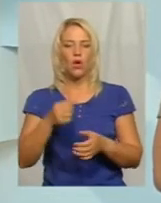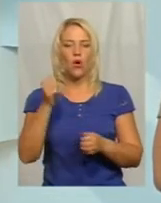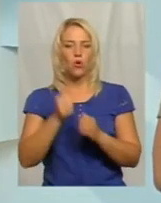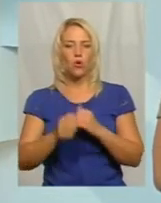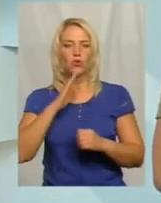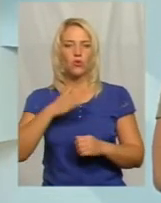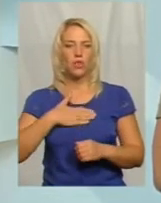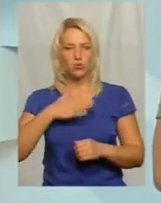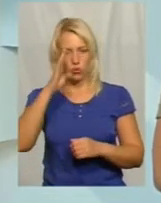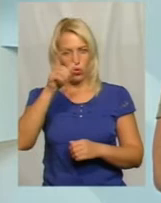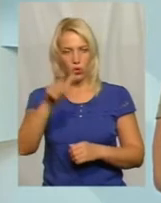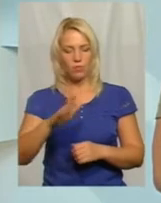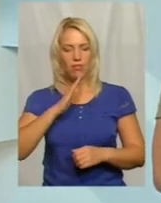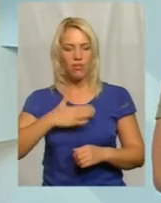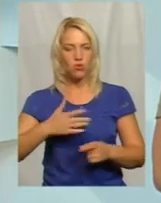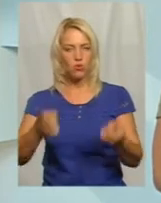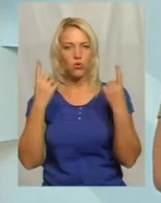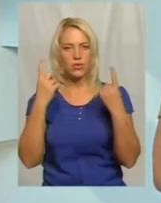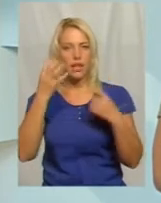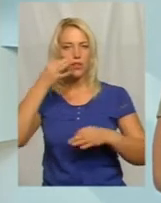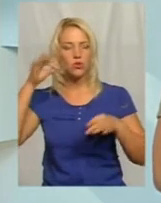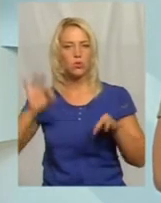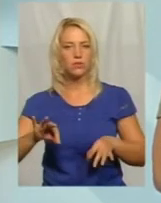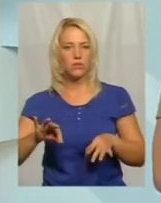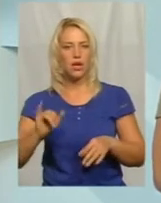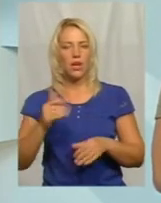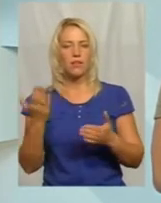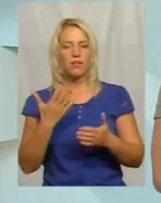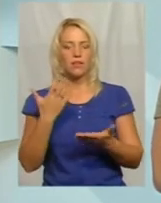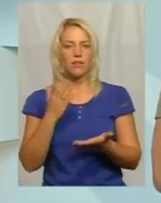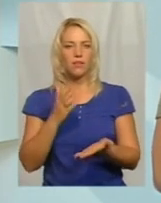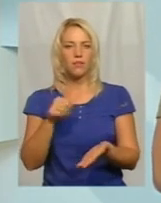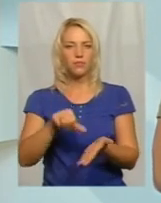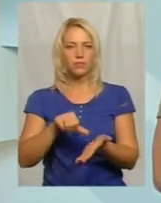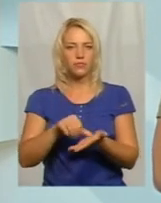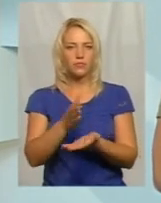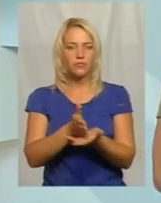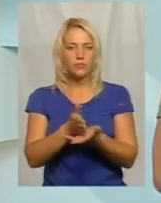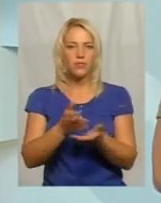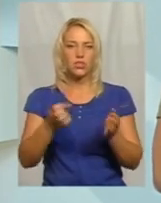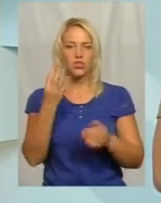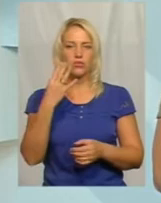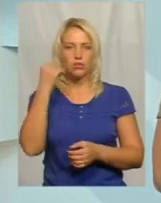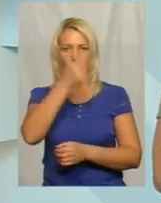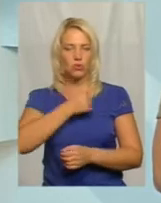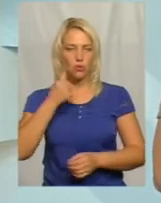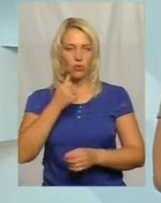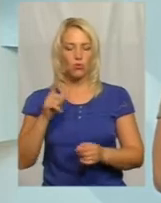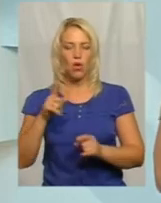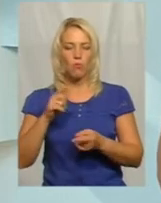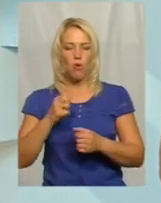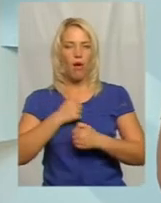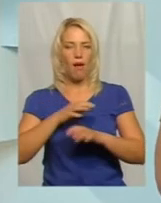Його колосальний, наш колосальний досвід, який в конфлікті з 2014 року, бо армія має змогу